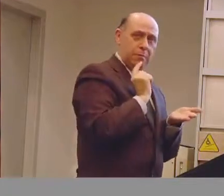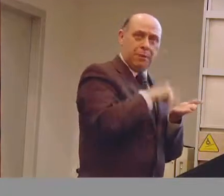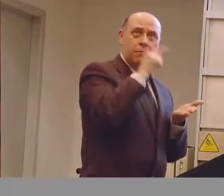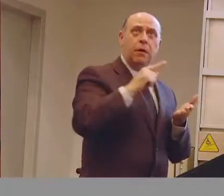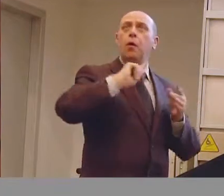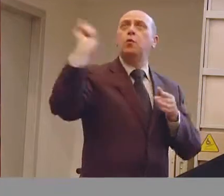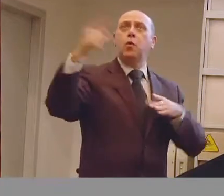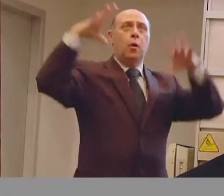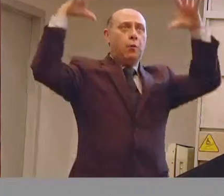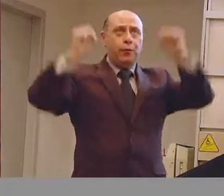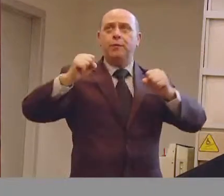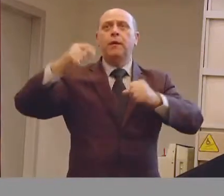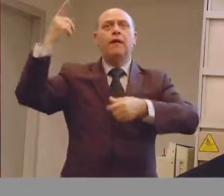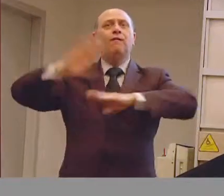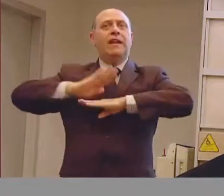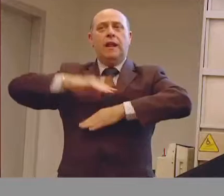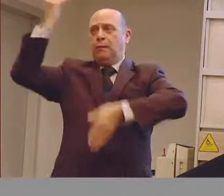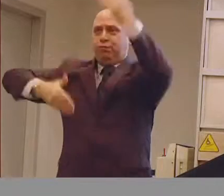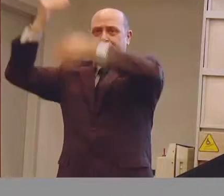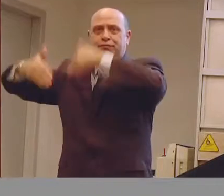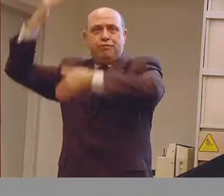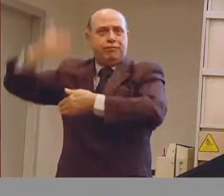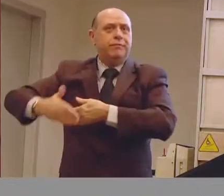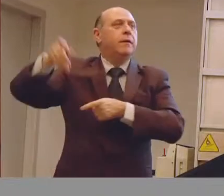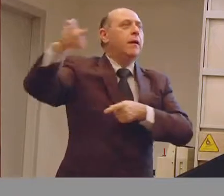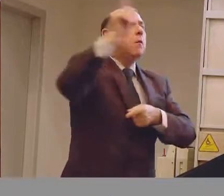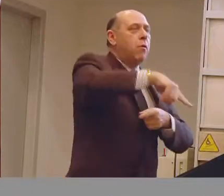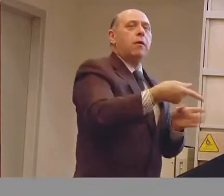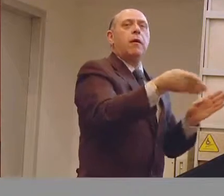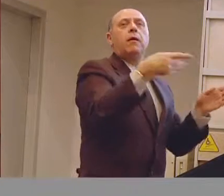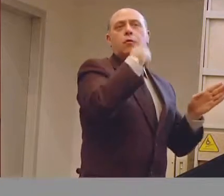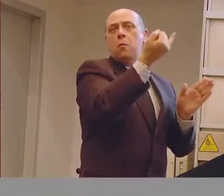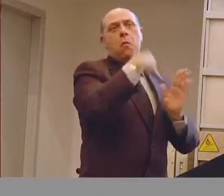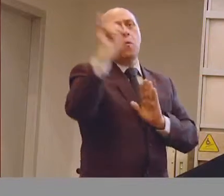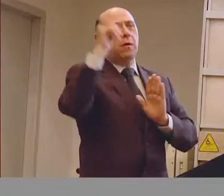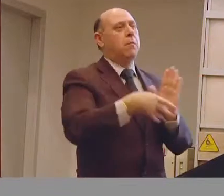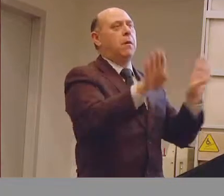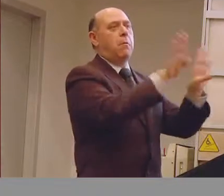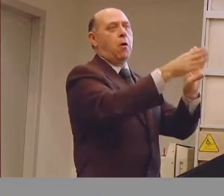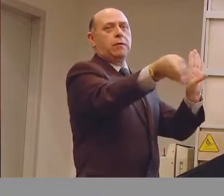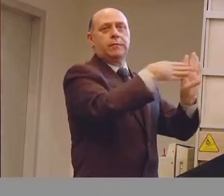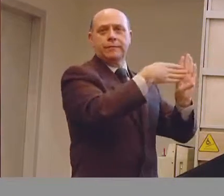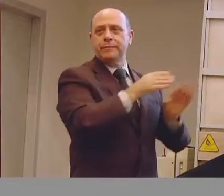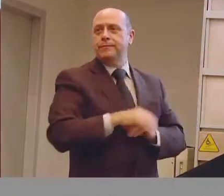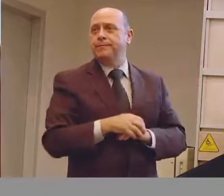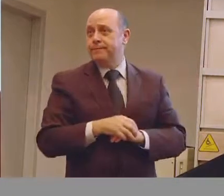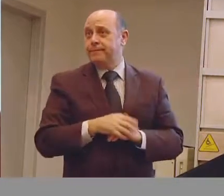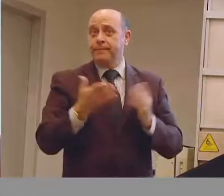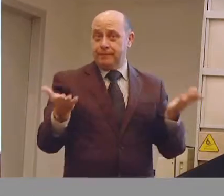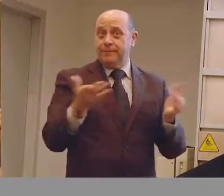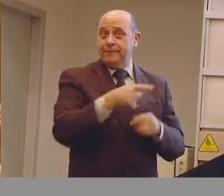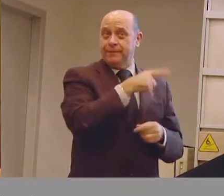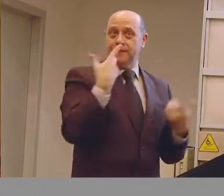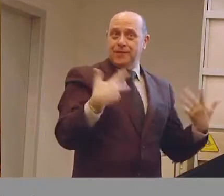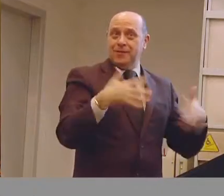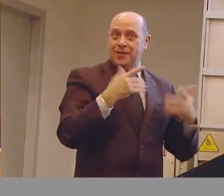luci, chiude le tapparelle, chiude le finestre e successivamente si chiude anche la porta. Questo l'abbiamo sviluppata tra l'altro nell'ambito del